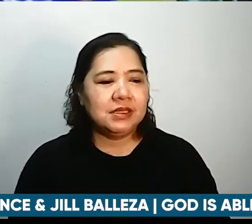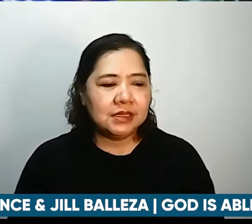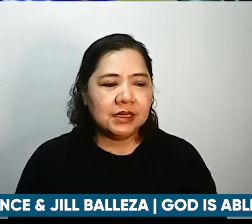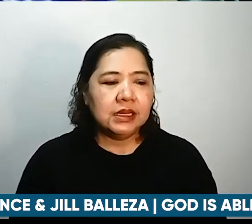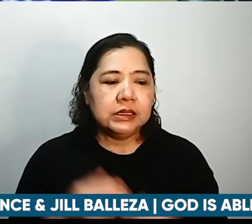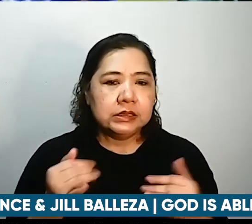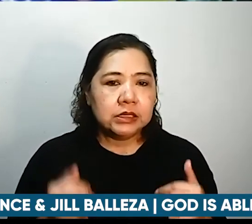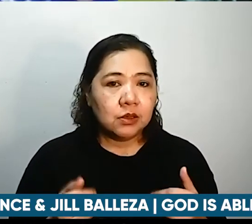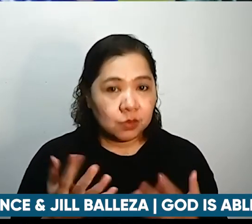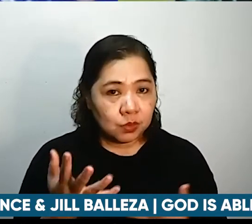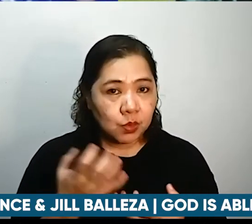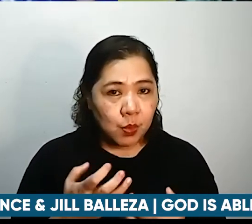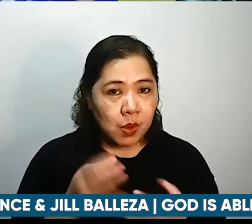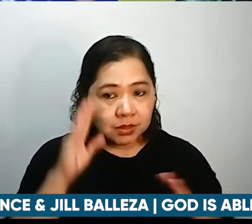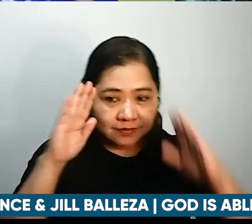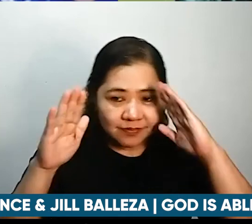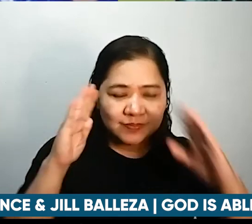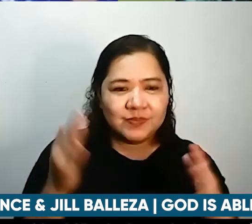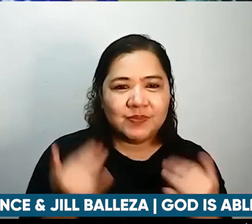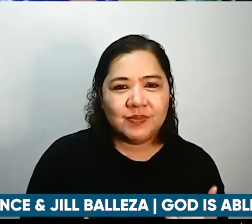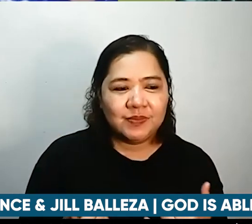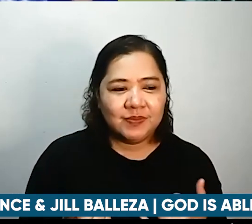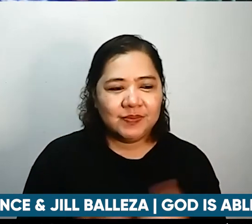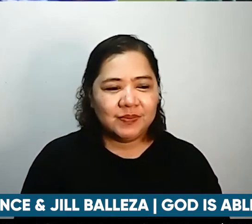at kamustahin at this point